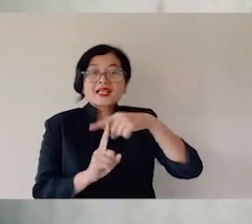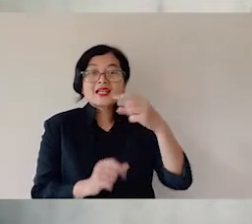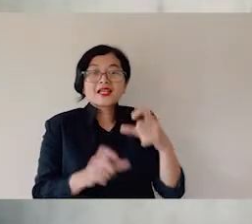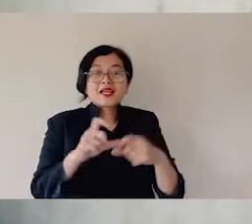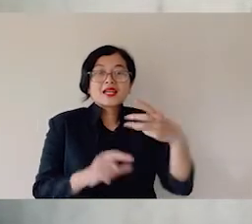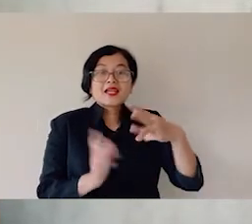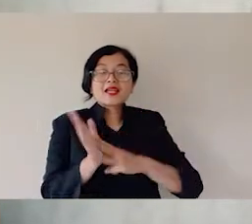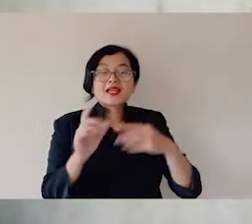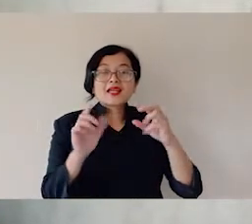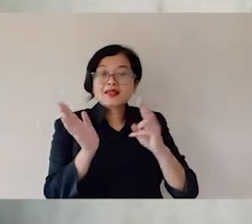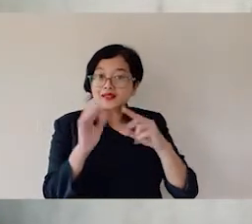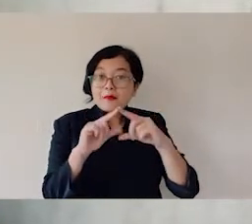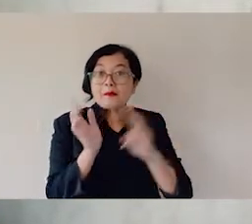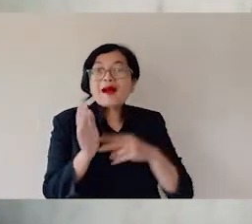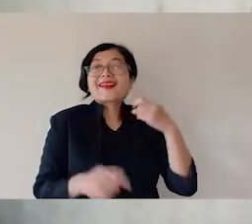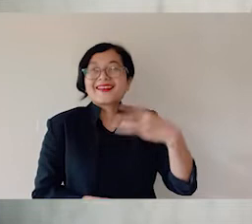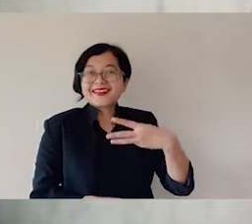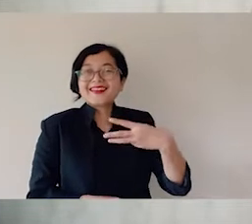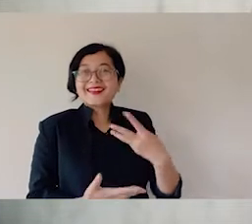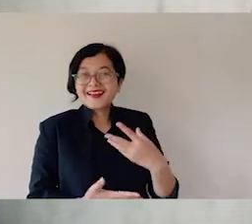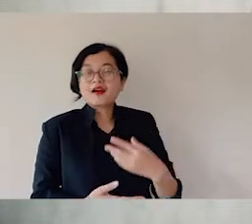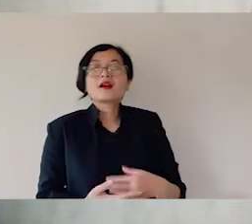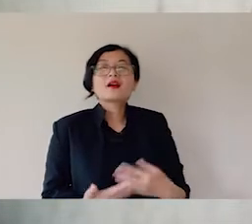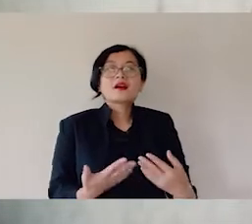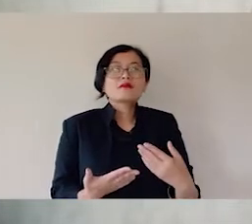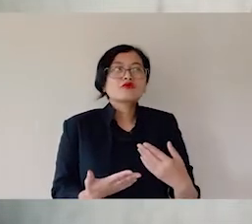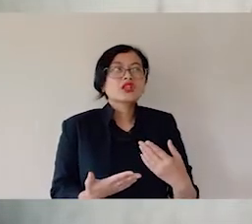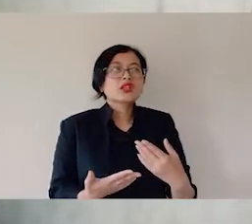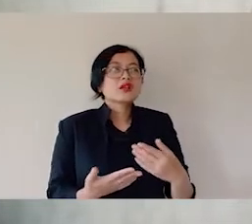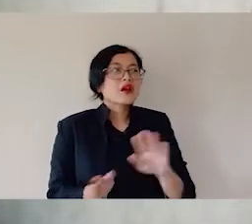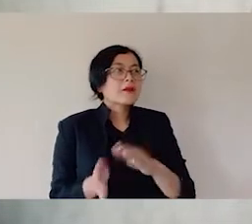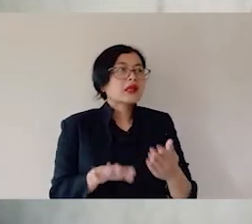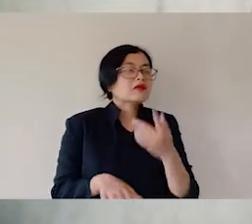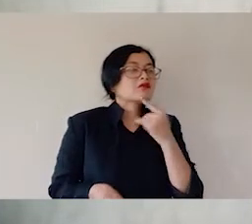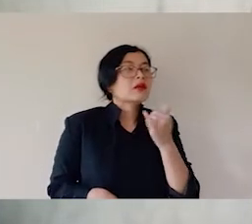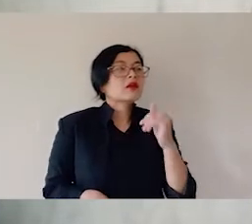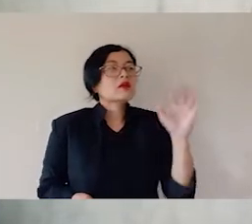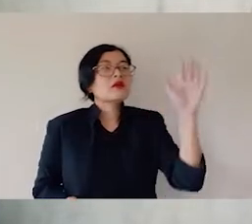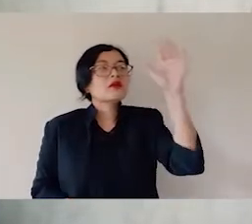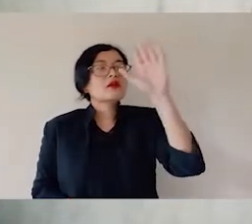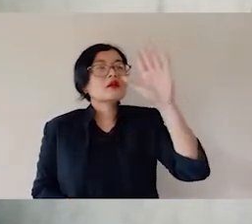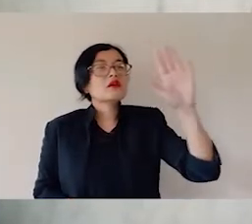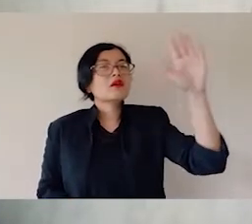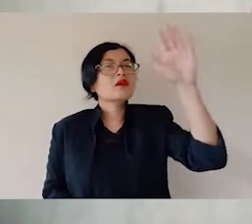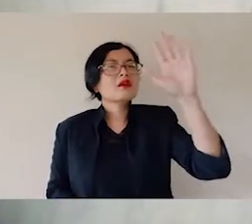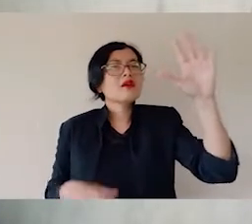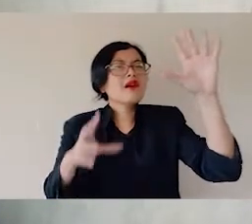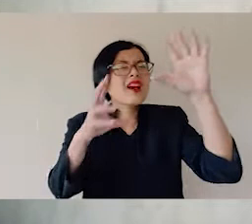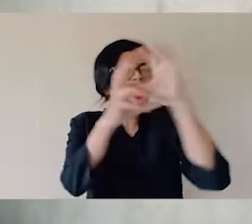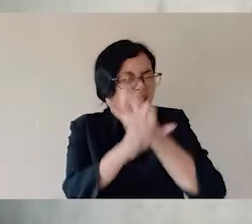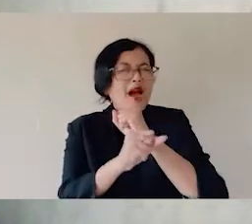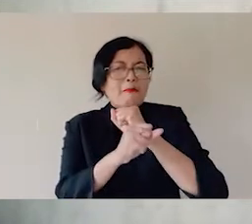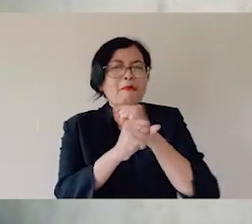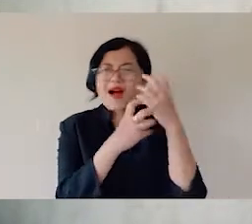bayangan gelap, tak ada harapan. Tetapi di dalam Kristus sesuatu yang